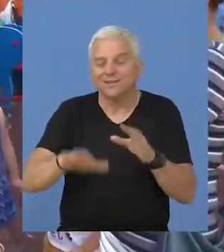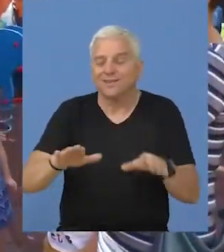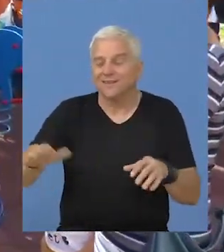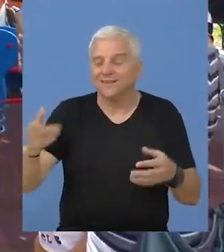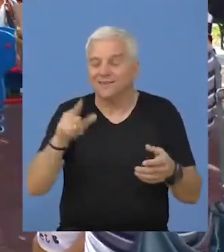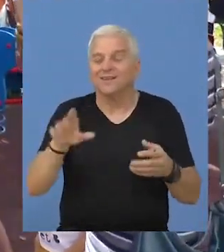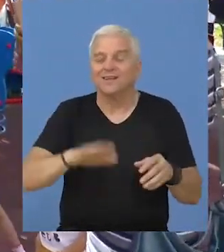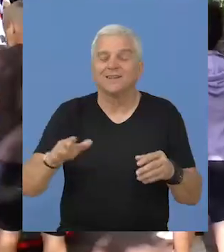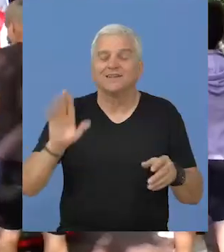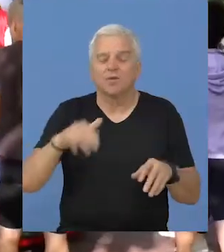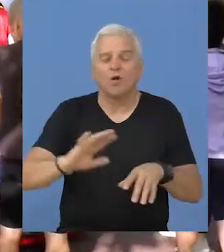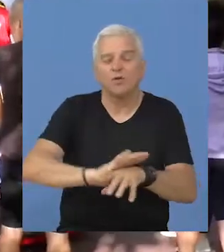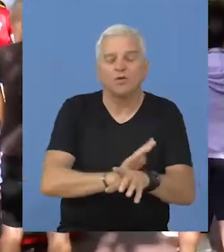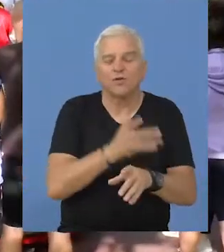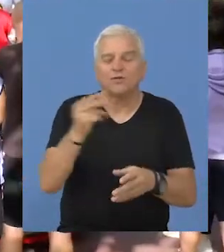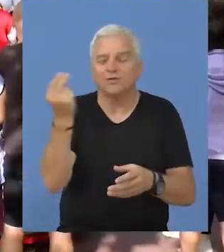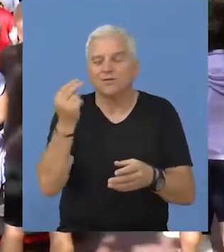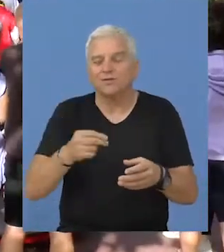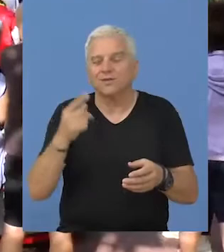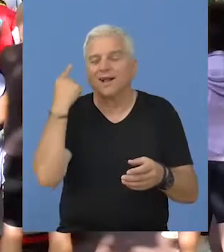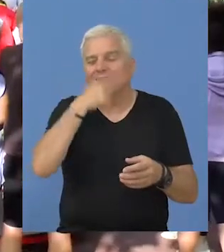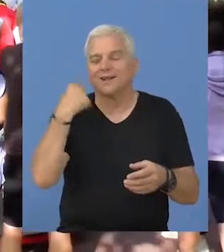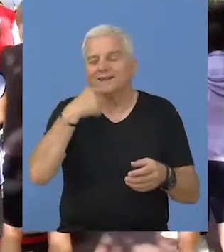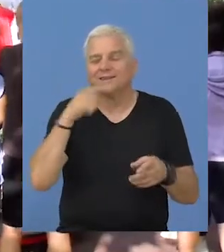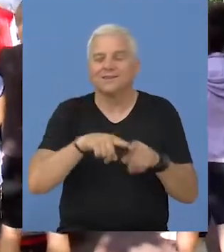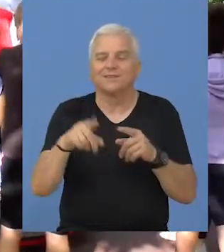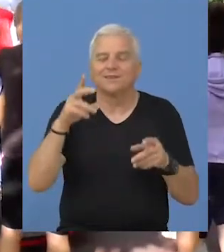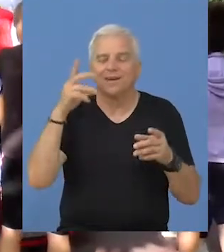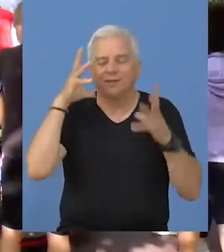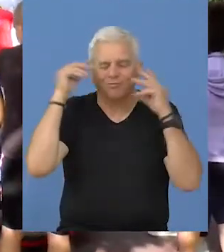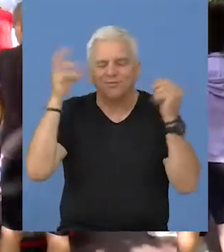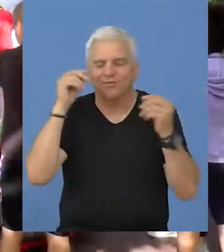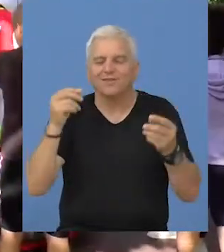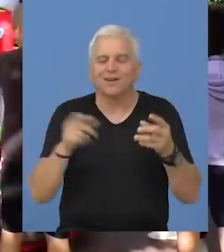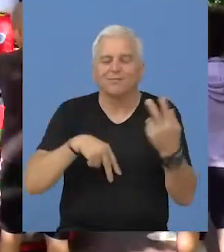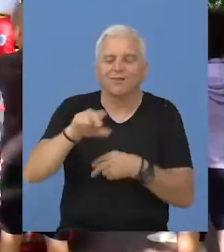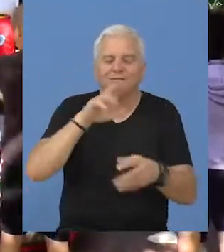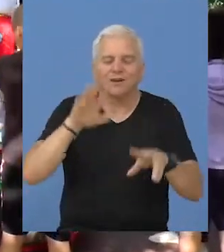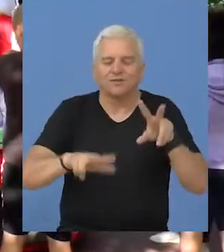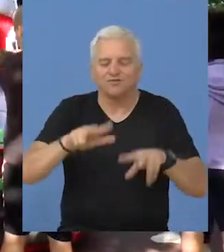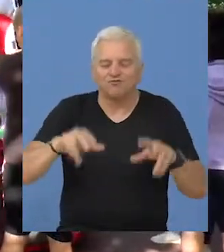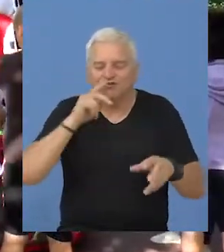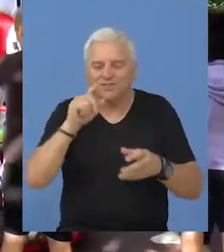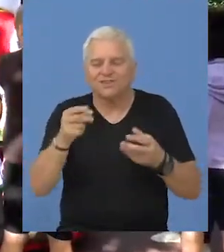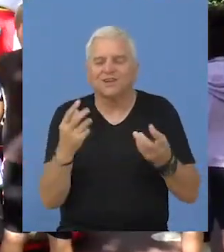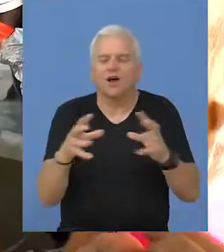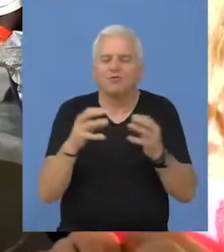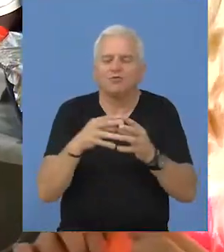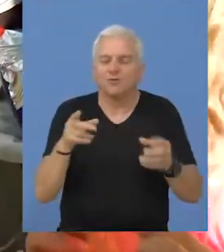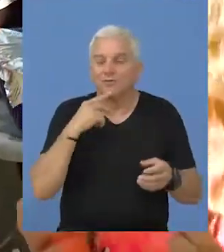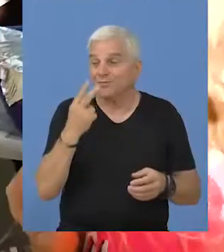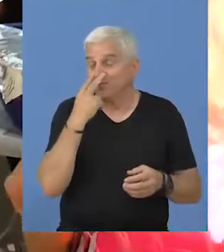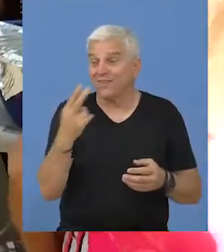igrališta, oni su mogli da uživaju u oslikavanju lica kao i u maskotama patronnih šapa čudesnoj družini.